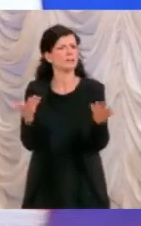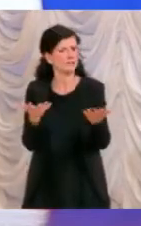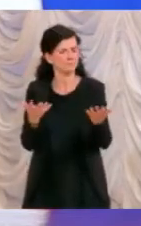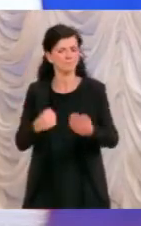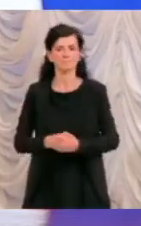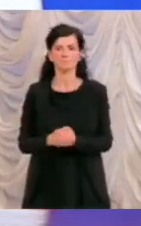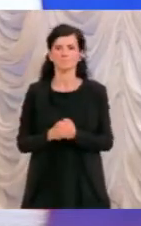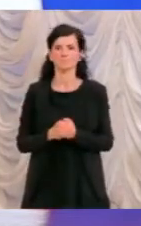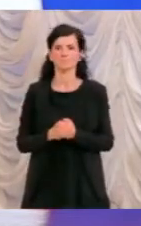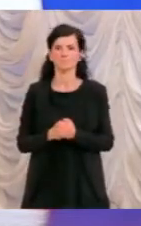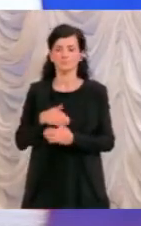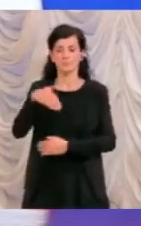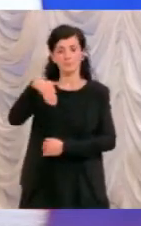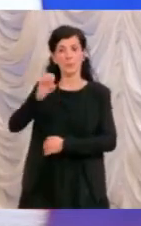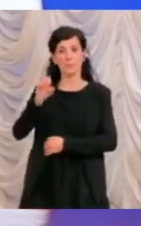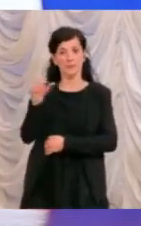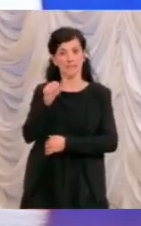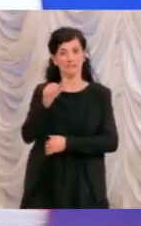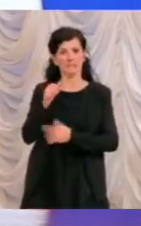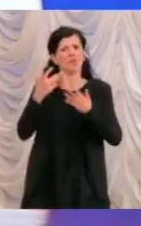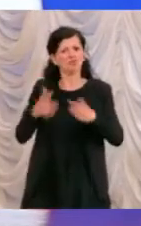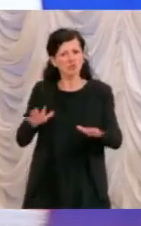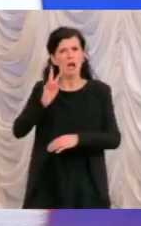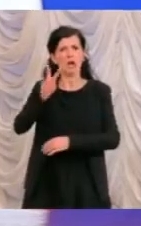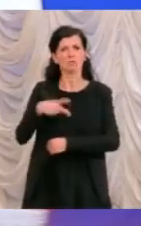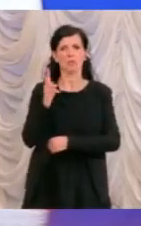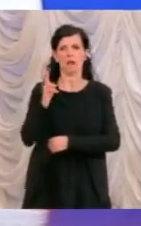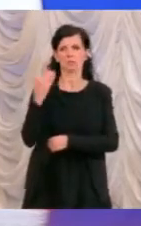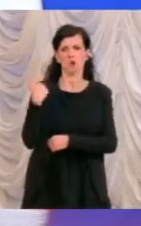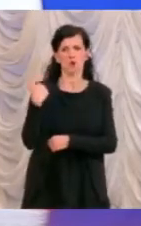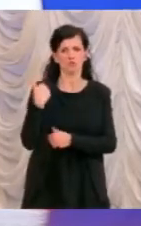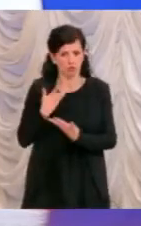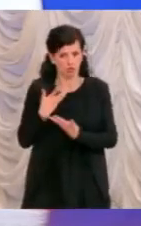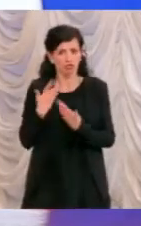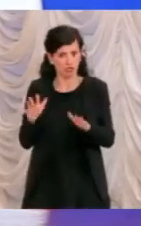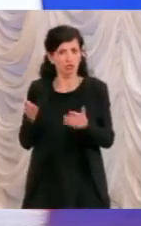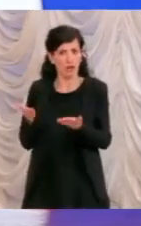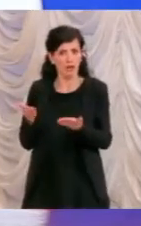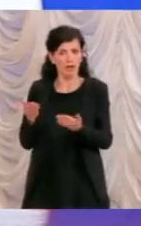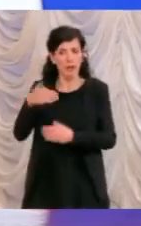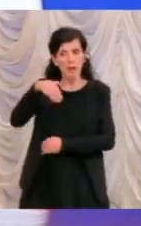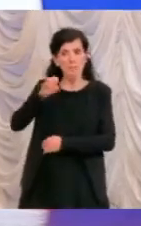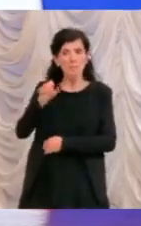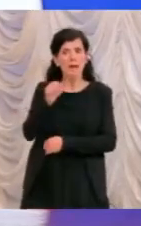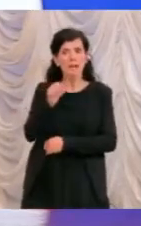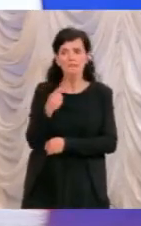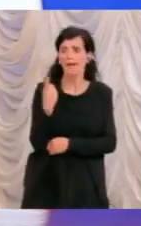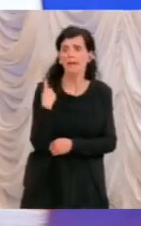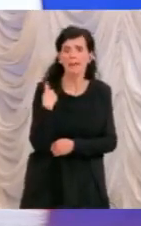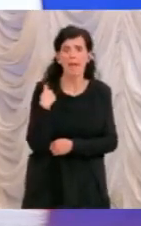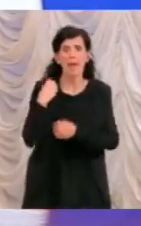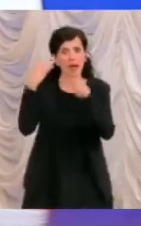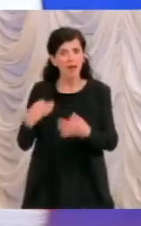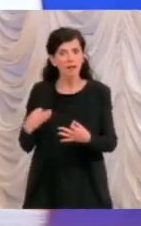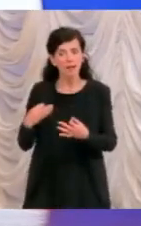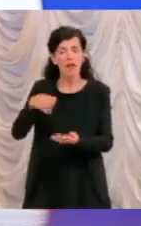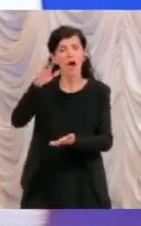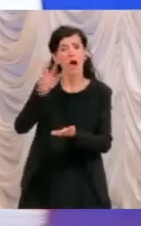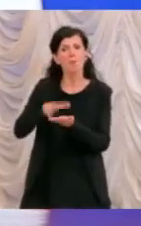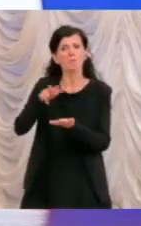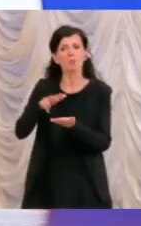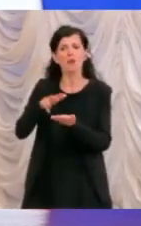esiste dal 2012, non è stato istituito ieri, non è stato approvato o